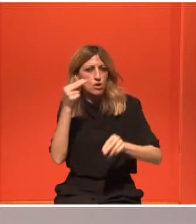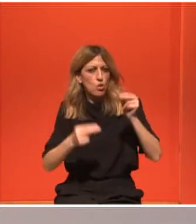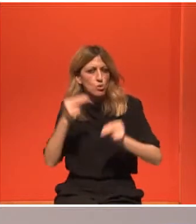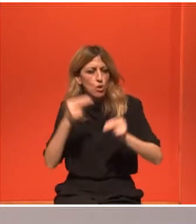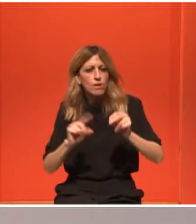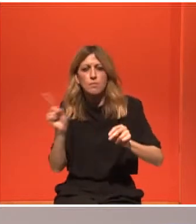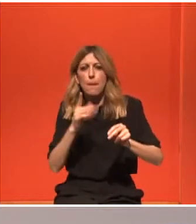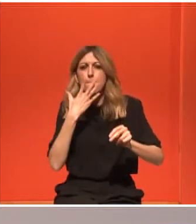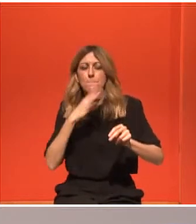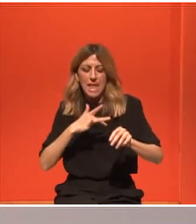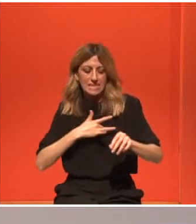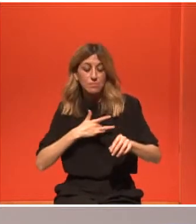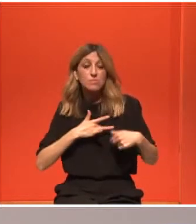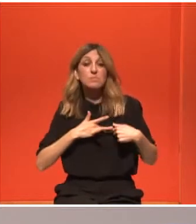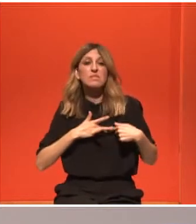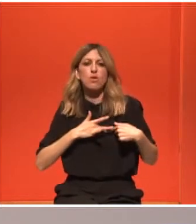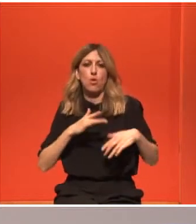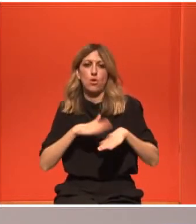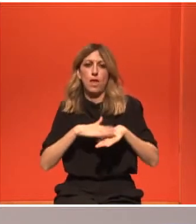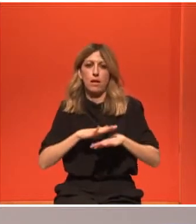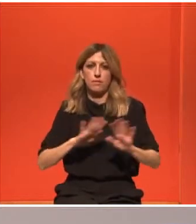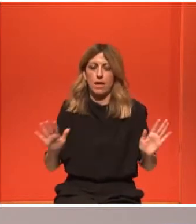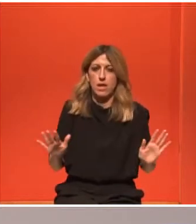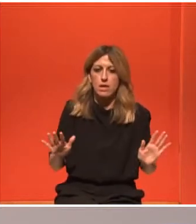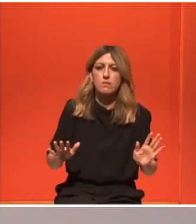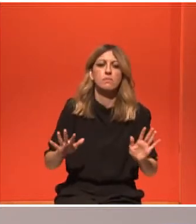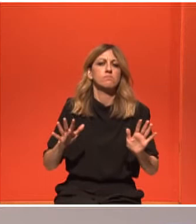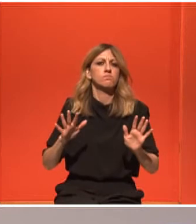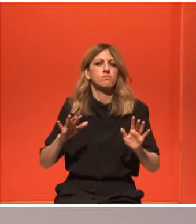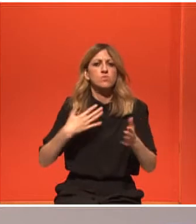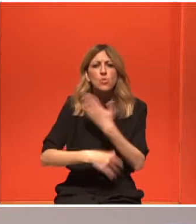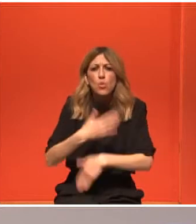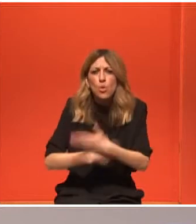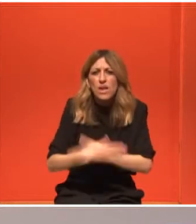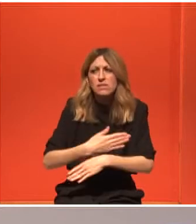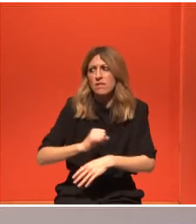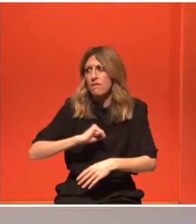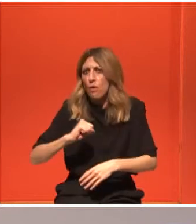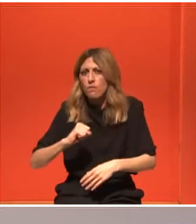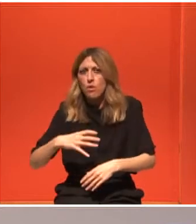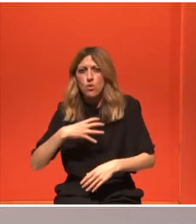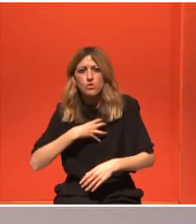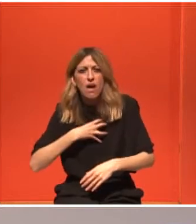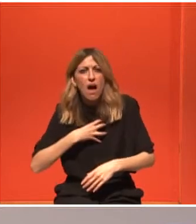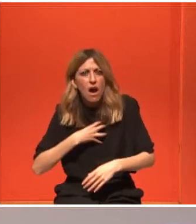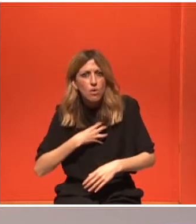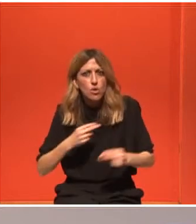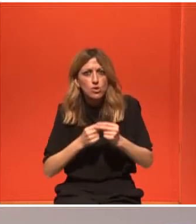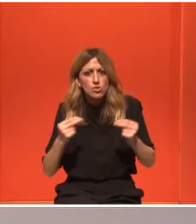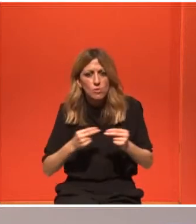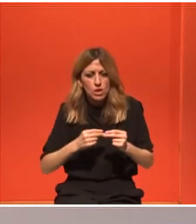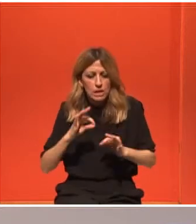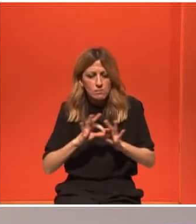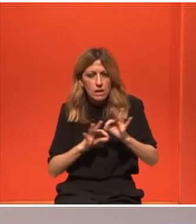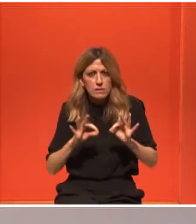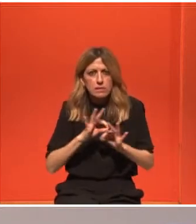αυτό λέγεται άγχος, είτε αυτό λέγεται κούραστα, είτε αυτό λέγεται φόβος. Και κάποια από τα κύτταρα, τα οποία δεν θέλουν να γίνουν άσχημα,